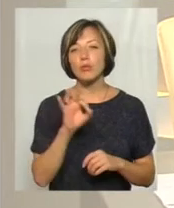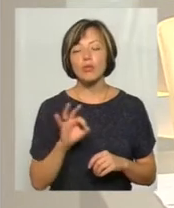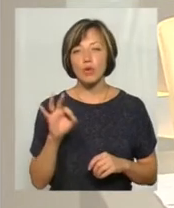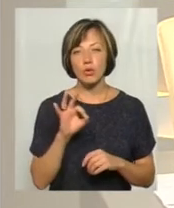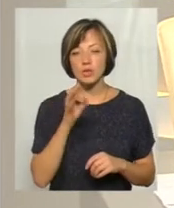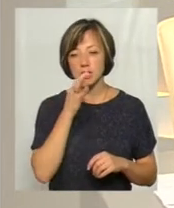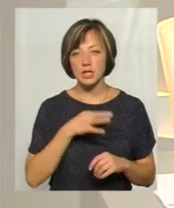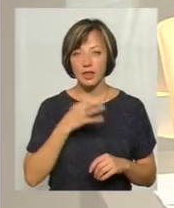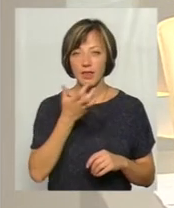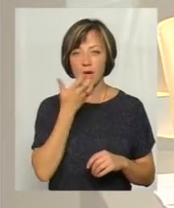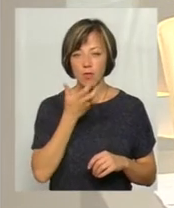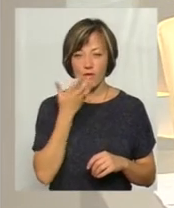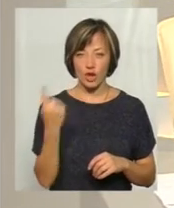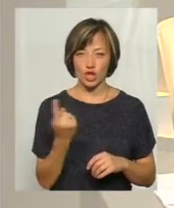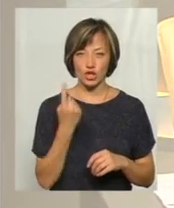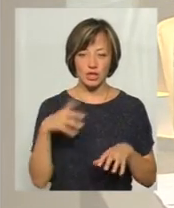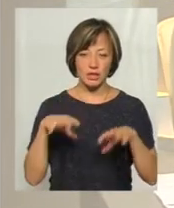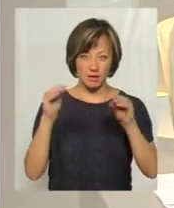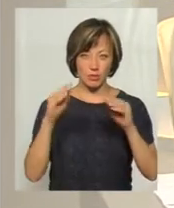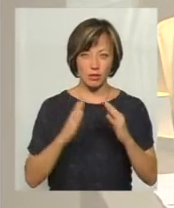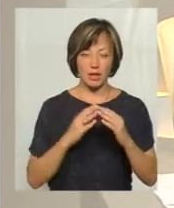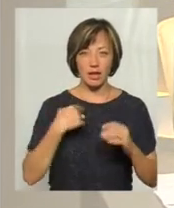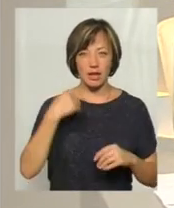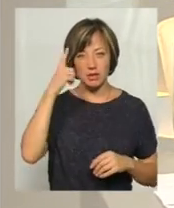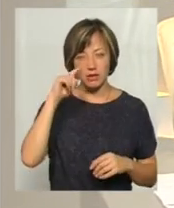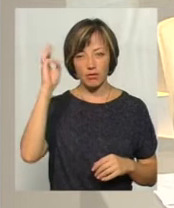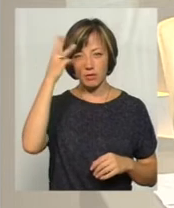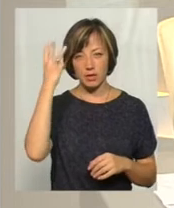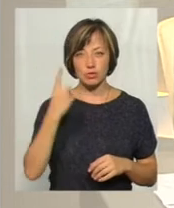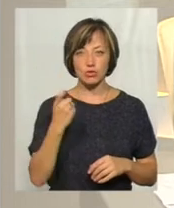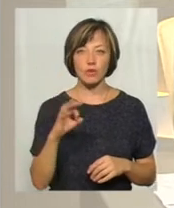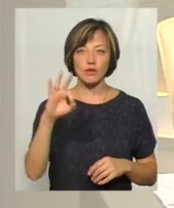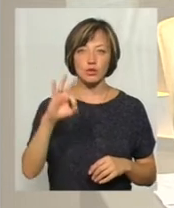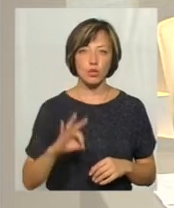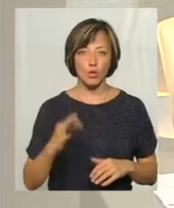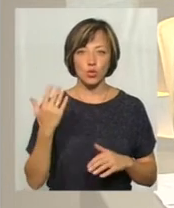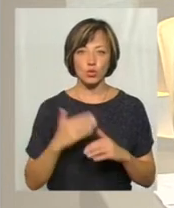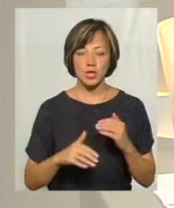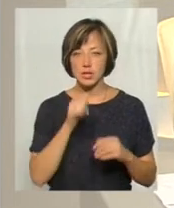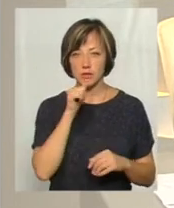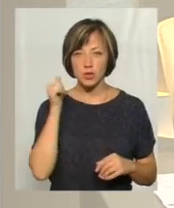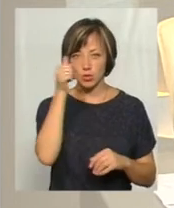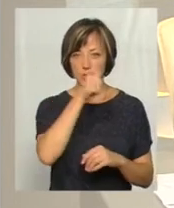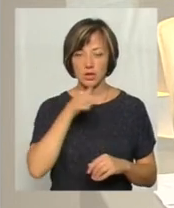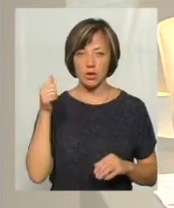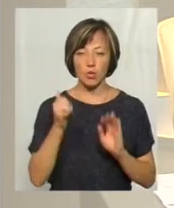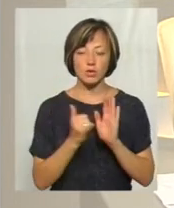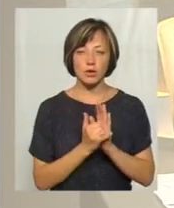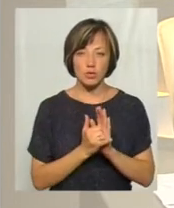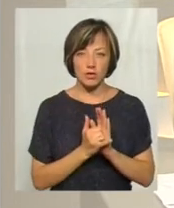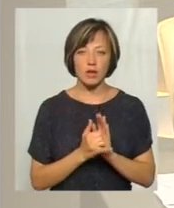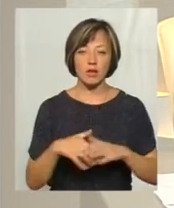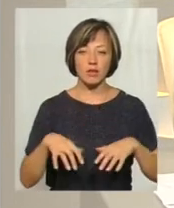теплових лічильників, наскільки мені відомо, Хмельницькому 100% вже за минулий рік обладнали